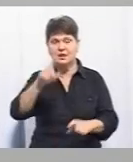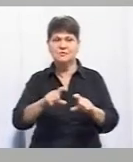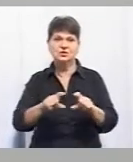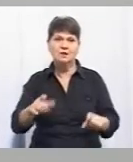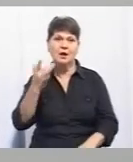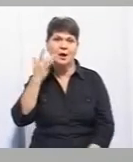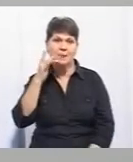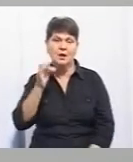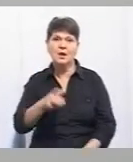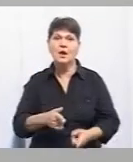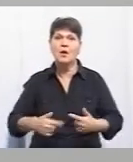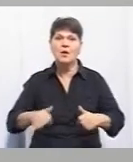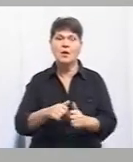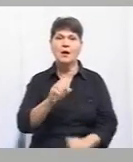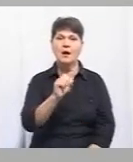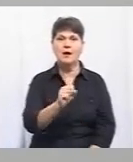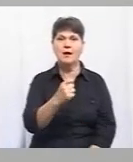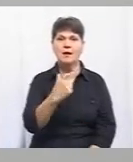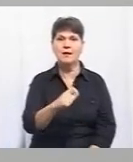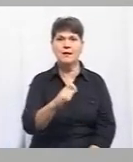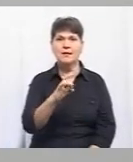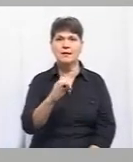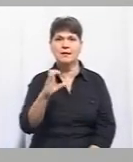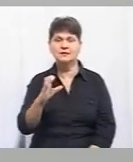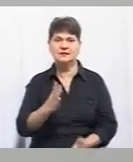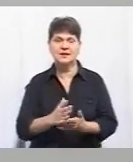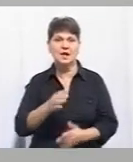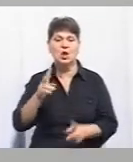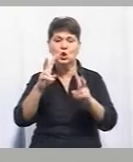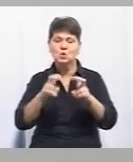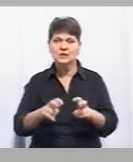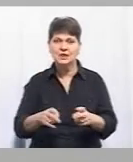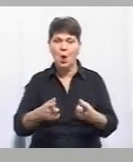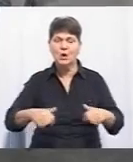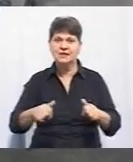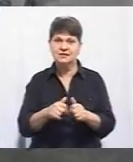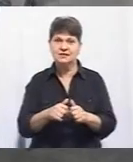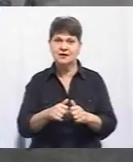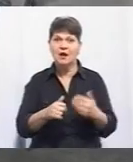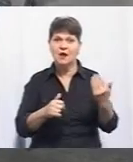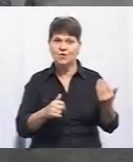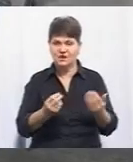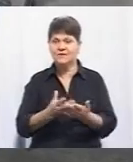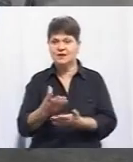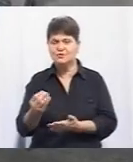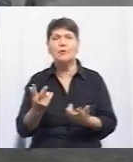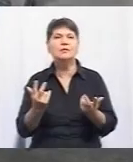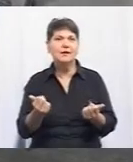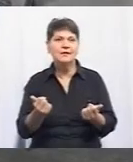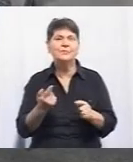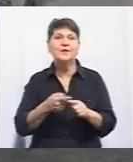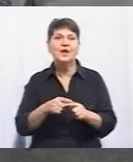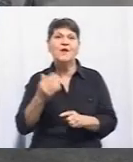США та в партнерстві з організацією «Айрекс», яка є міжнародною дослідною організацією. І вони фінансують цей проєкт? Так. Цей проєкт